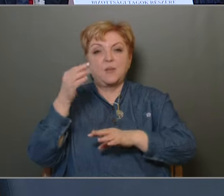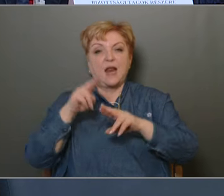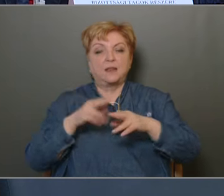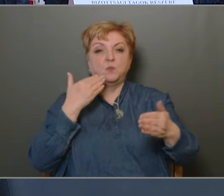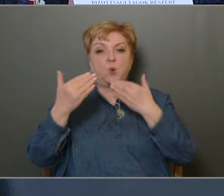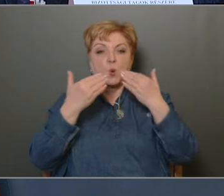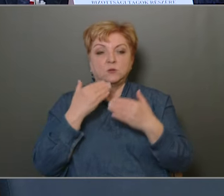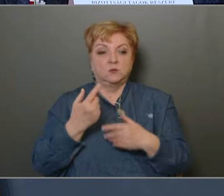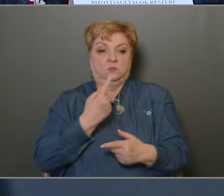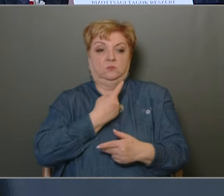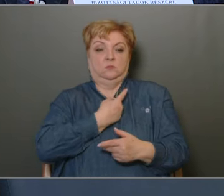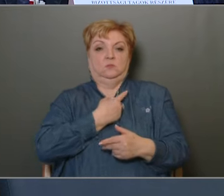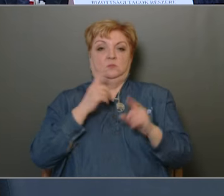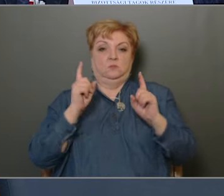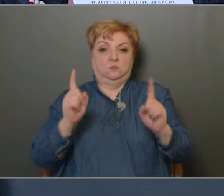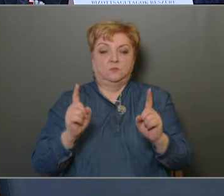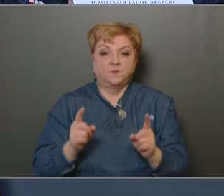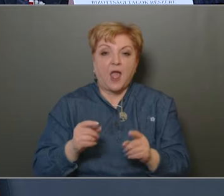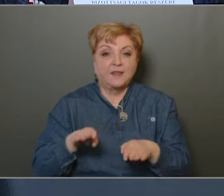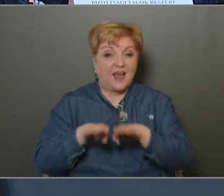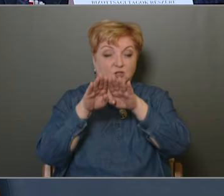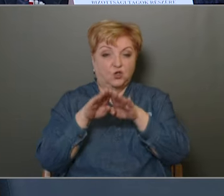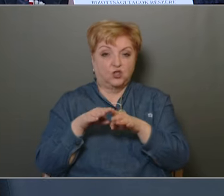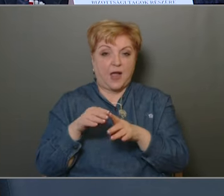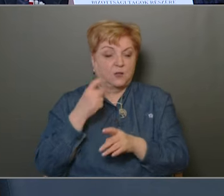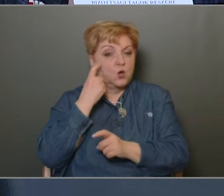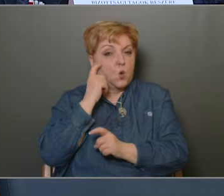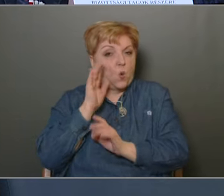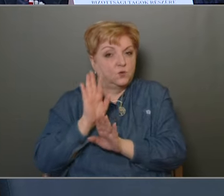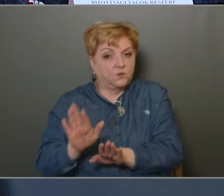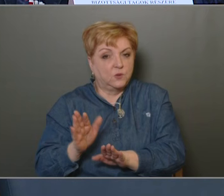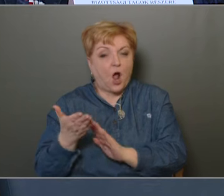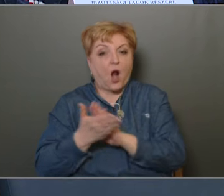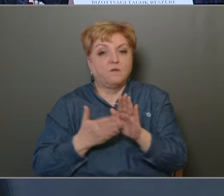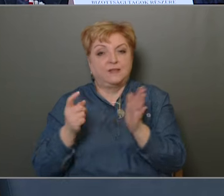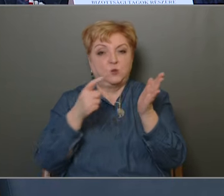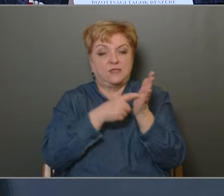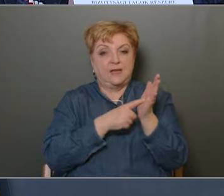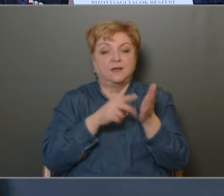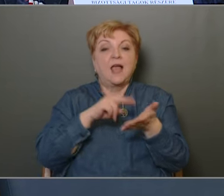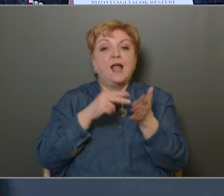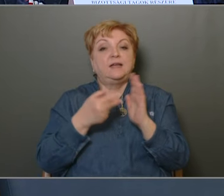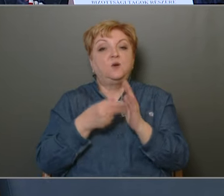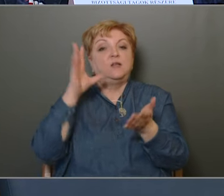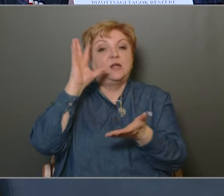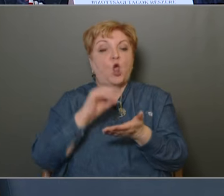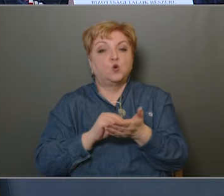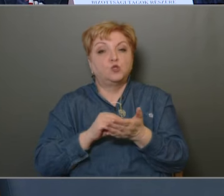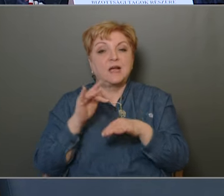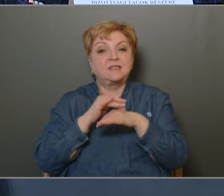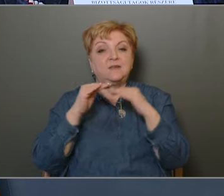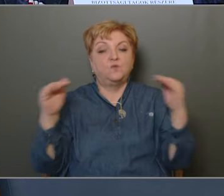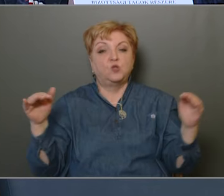tárgyalt meg. Maga is megállapította, hogy a társaság nagy gondot fordított alapvető céljának a kerületi lakosság